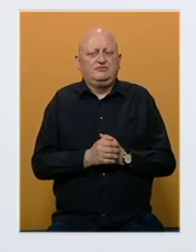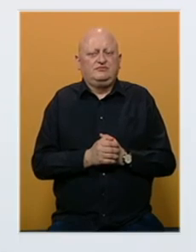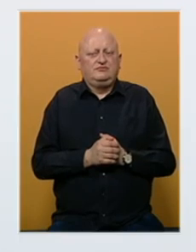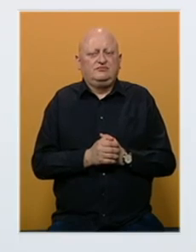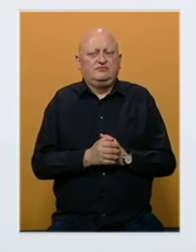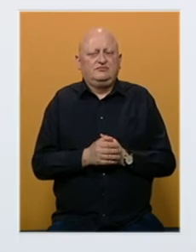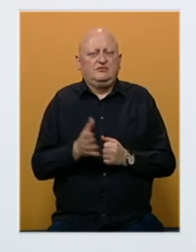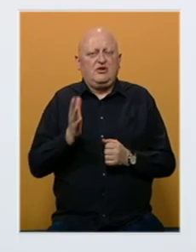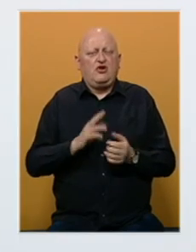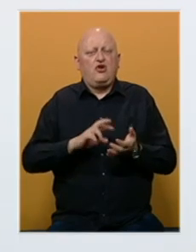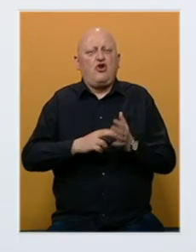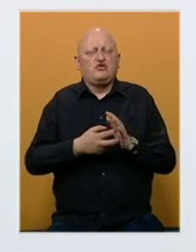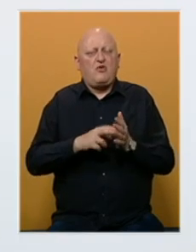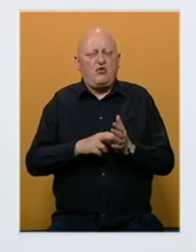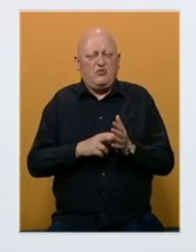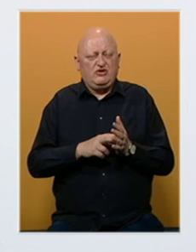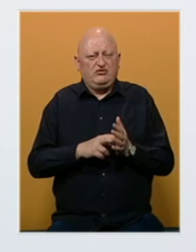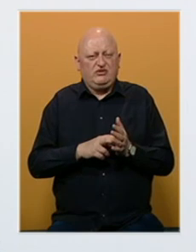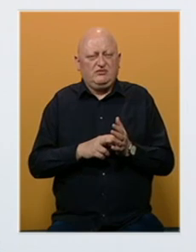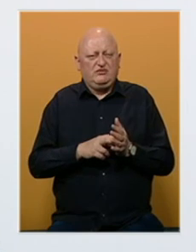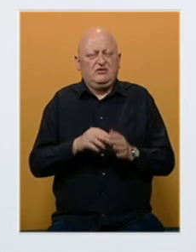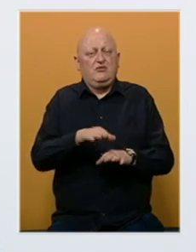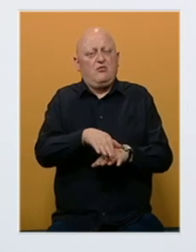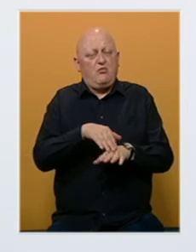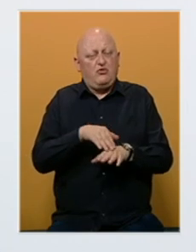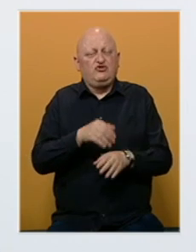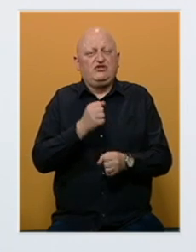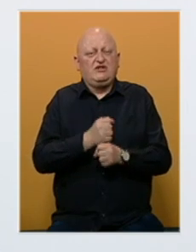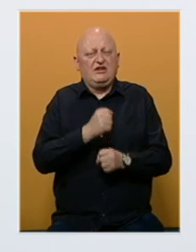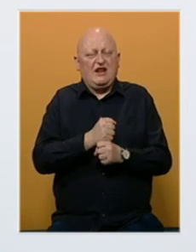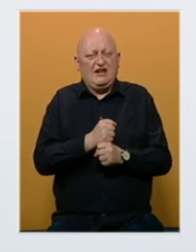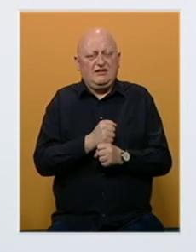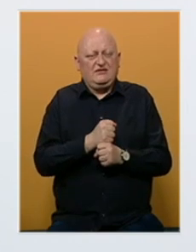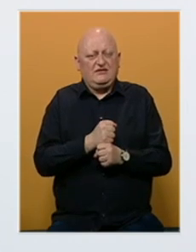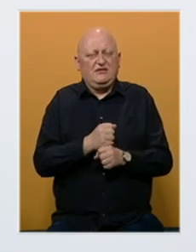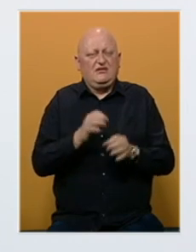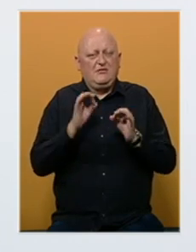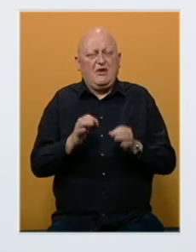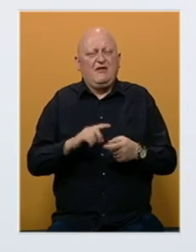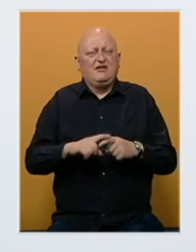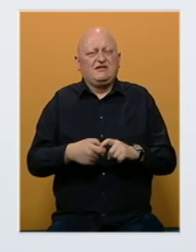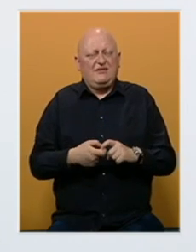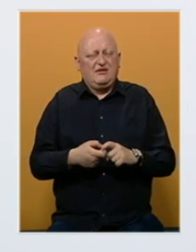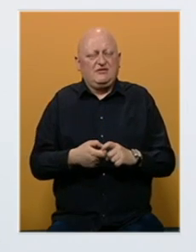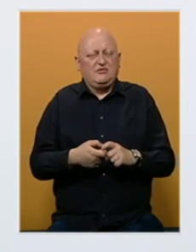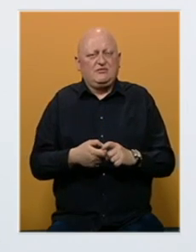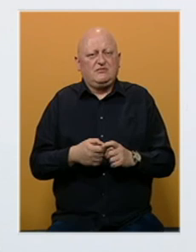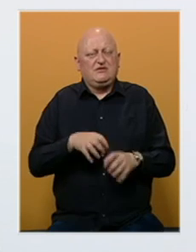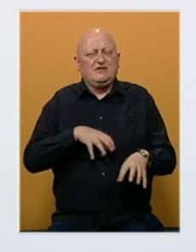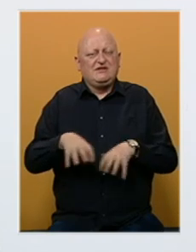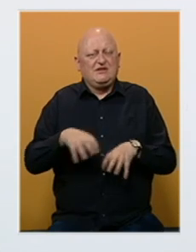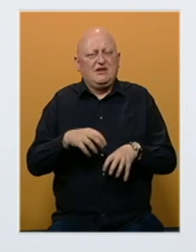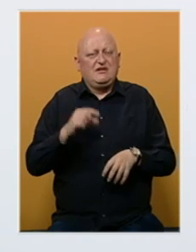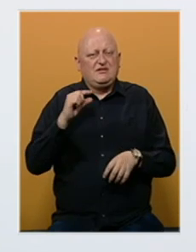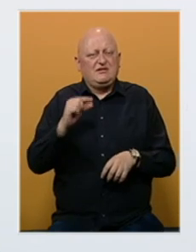Gospodo političari, počnite raditi konkretne stvari za radnike